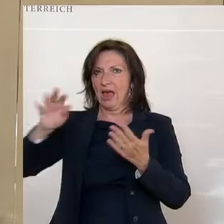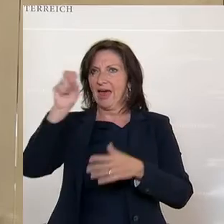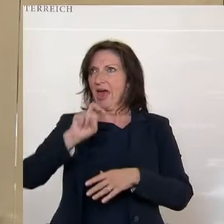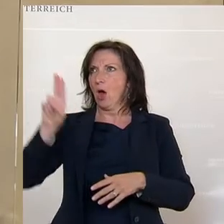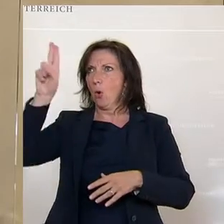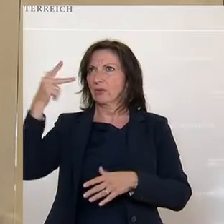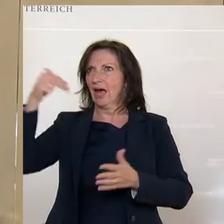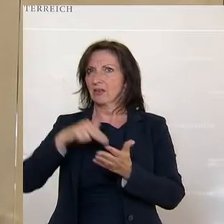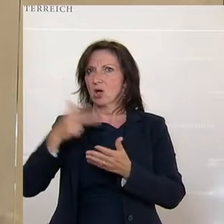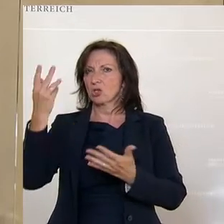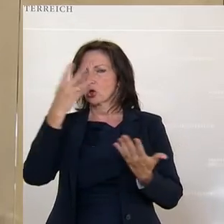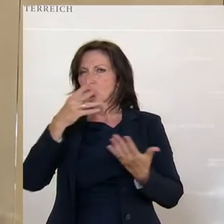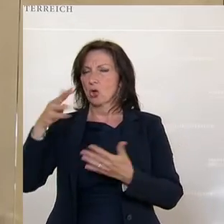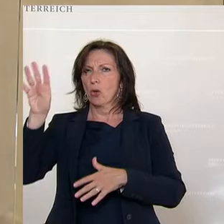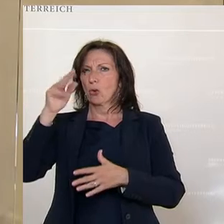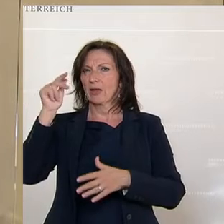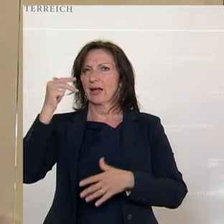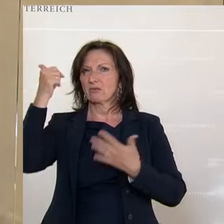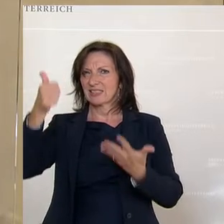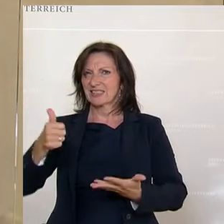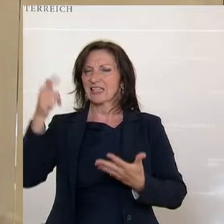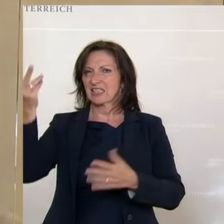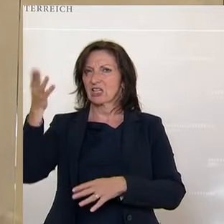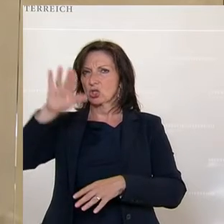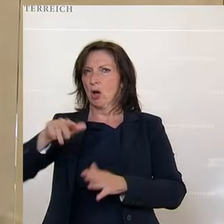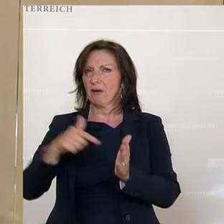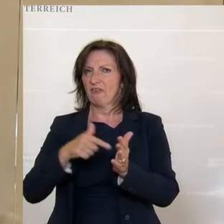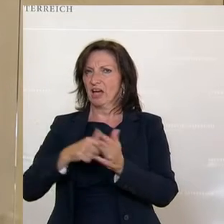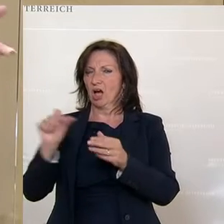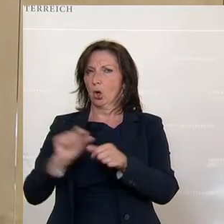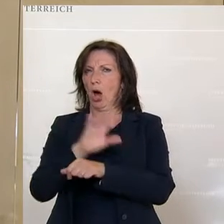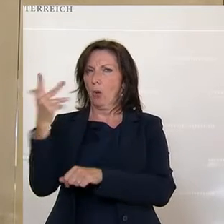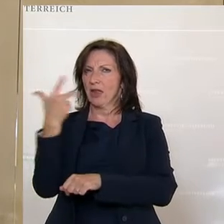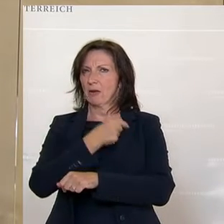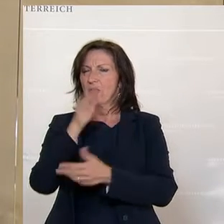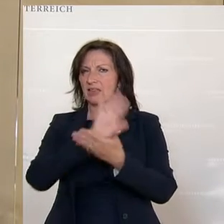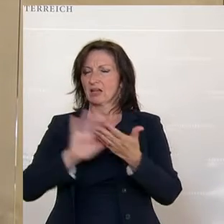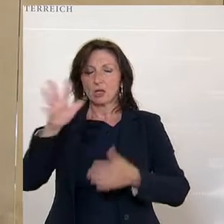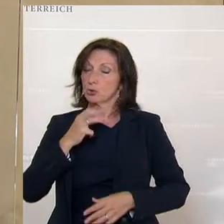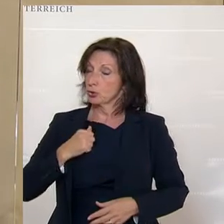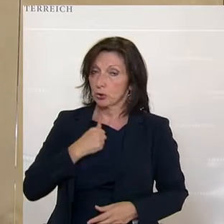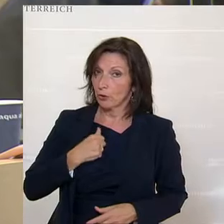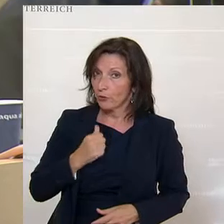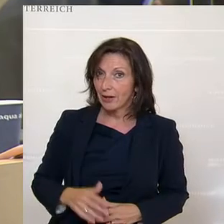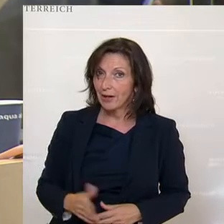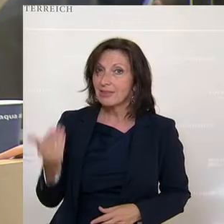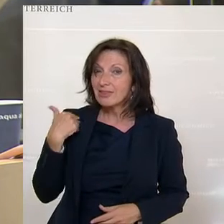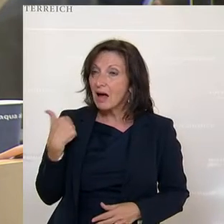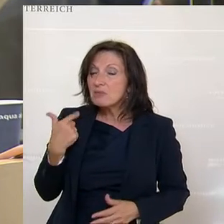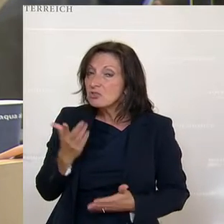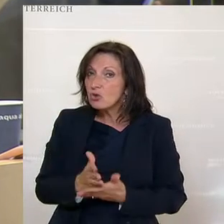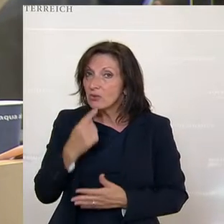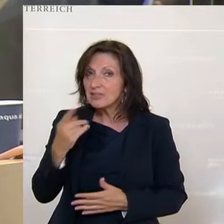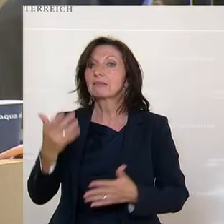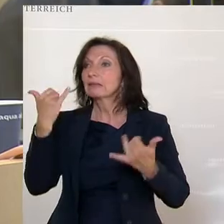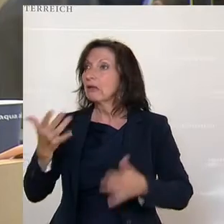.963 an einer Corona-Impfung gestorben seien. Sorry, Frau Kollegin, das habe ich Ihnen damals schon gesagt, das sage ich Ihnen